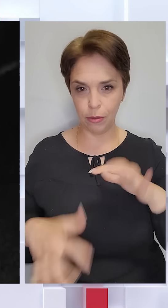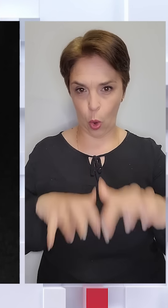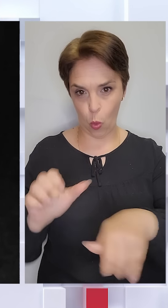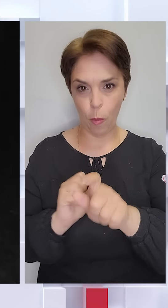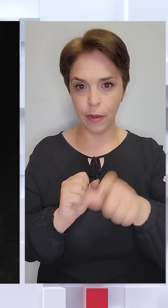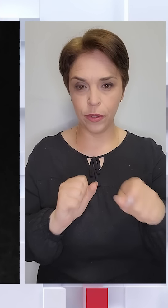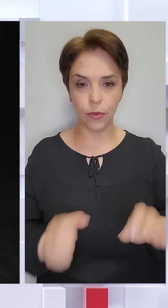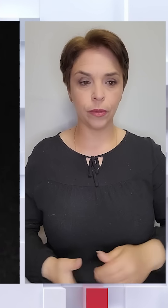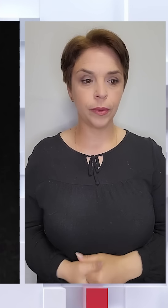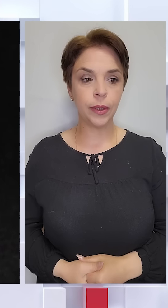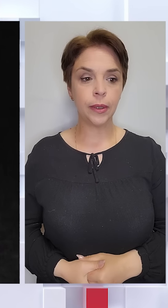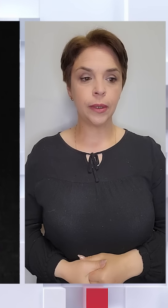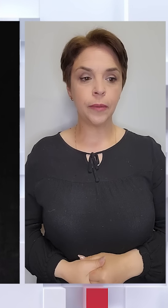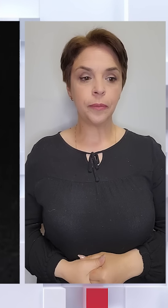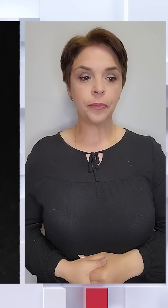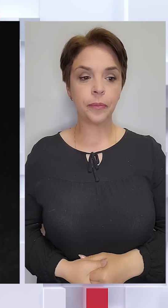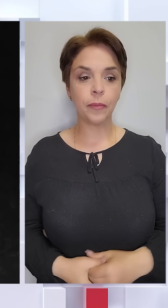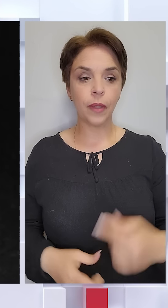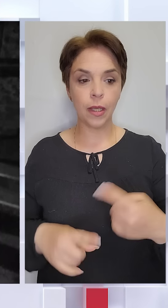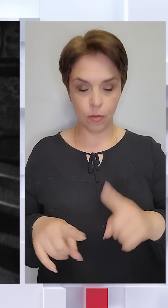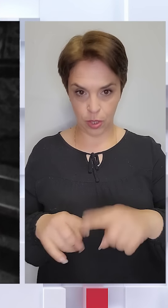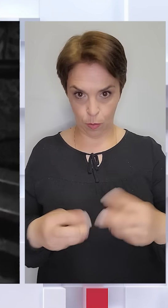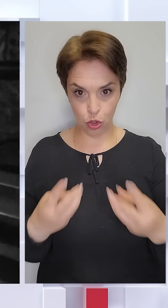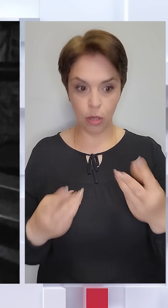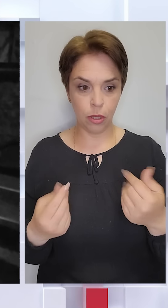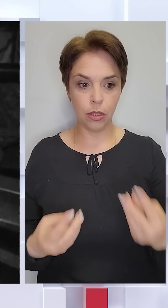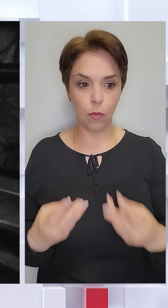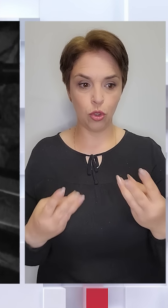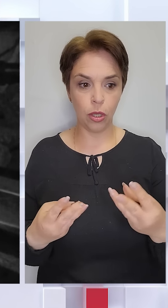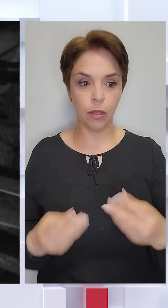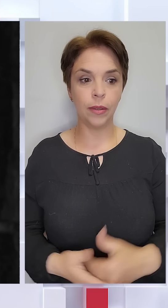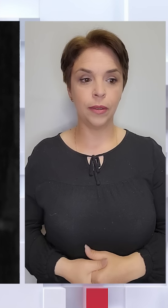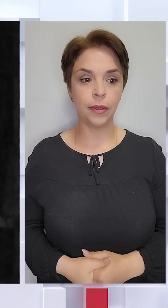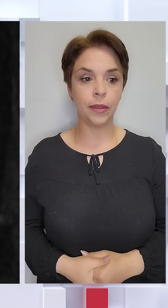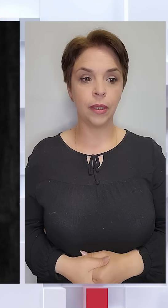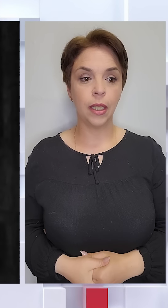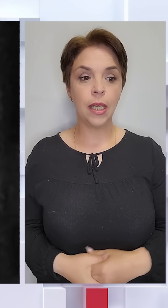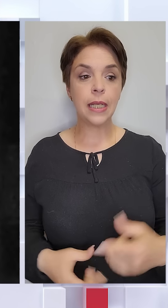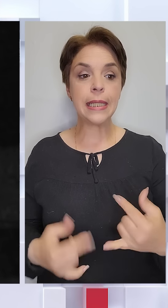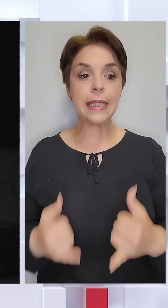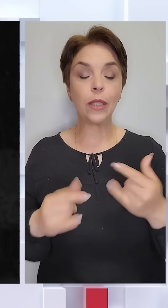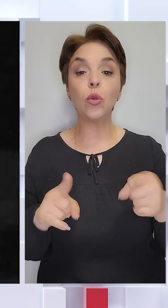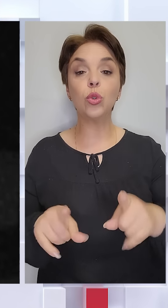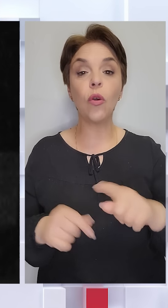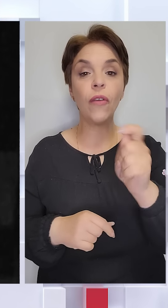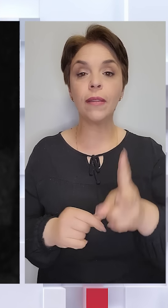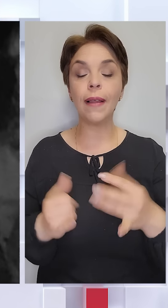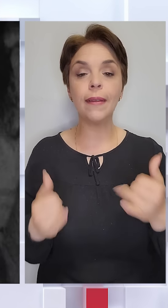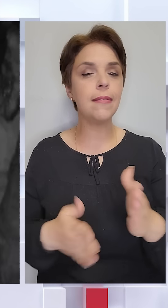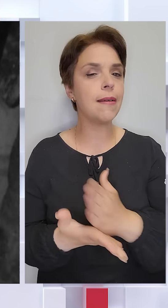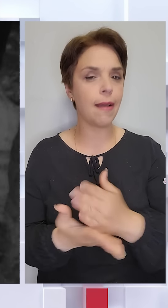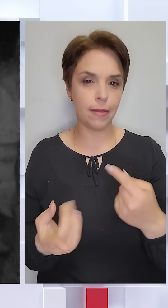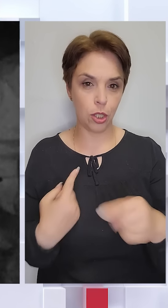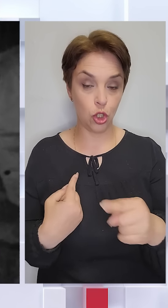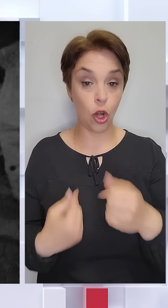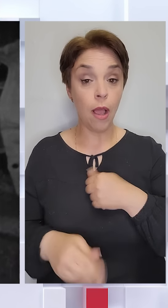Це кожан, так? Так, це кожан. Я просив свої мінуси. Це приклад того, що війна нині геть інша. З